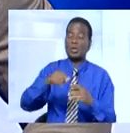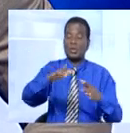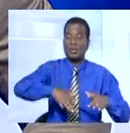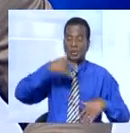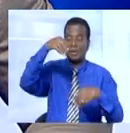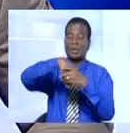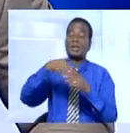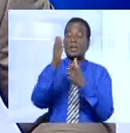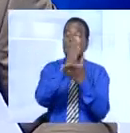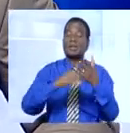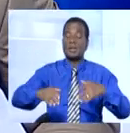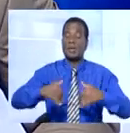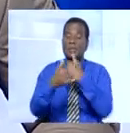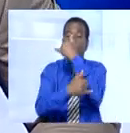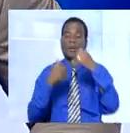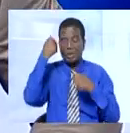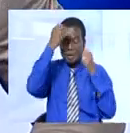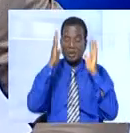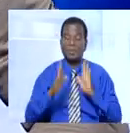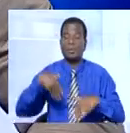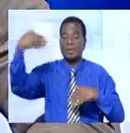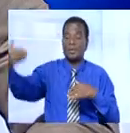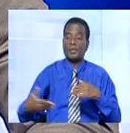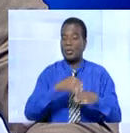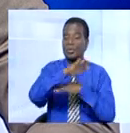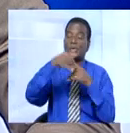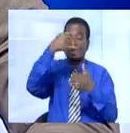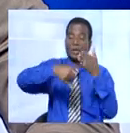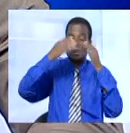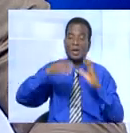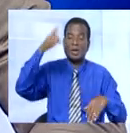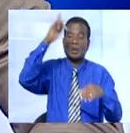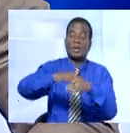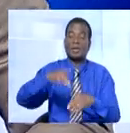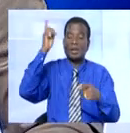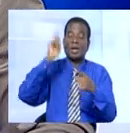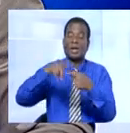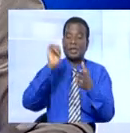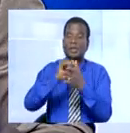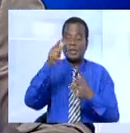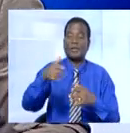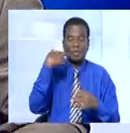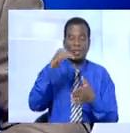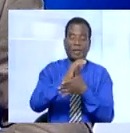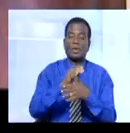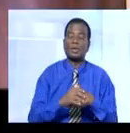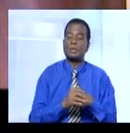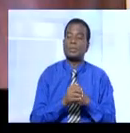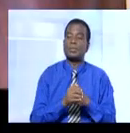pays africains pour inviter les artisans de ces pays à participer au MIVA 2014. Victoria Angoua.